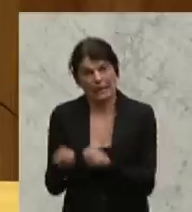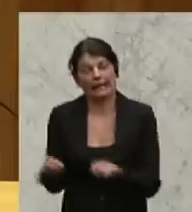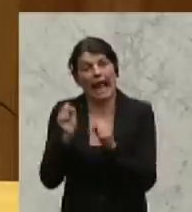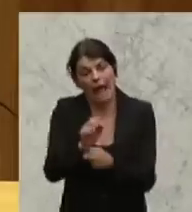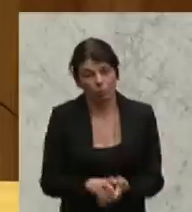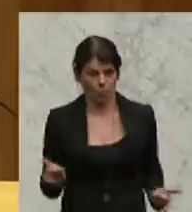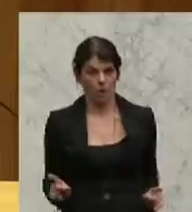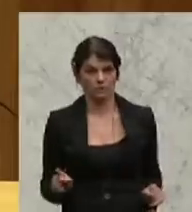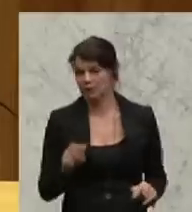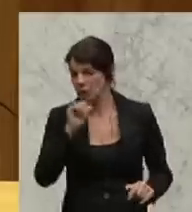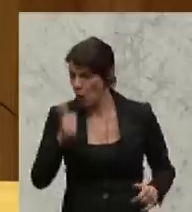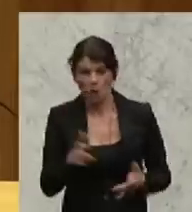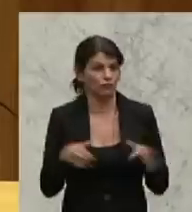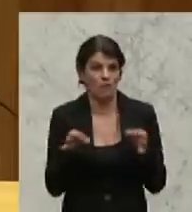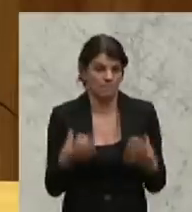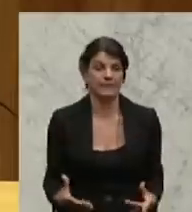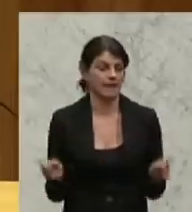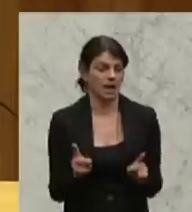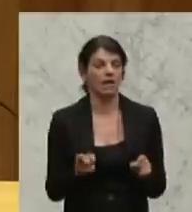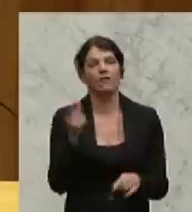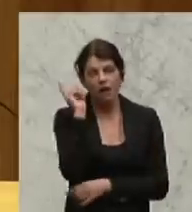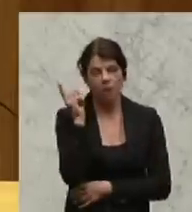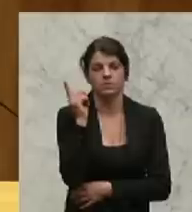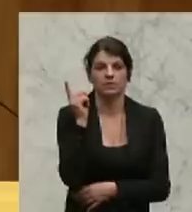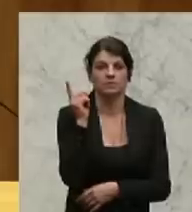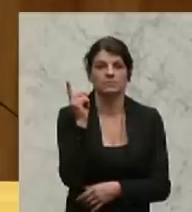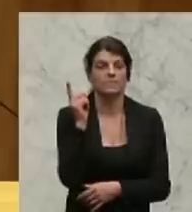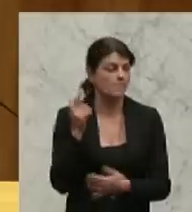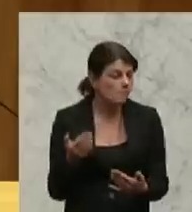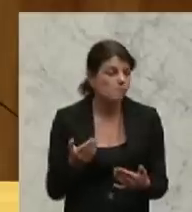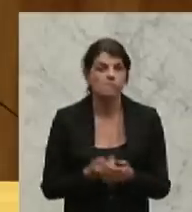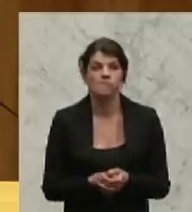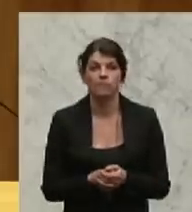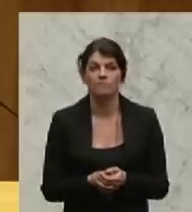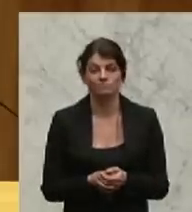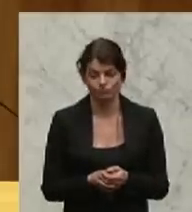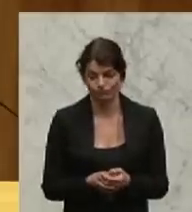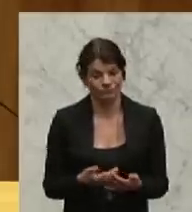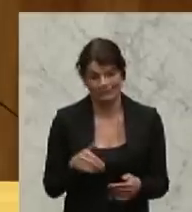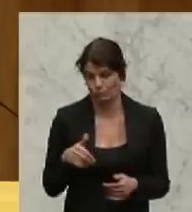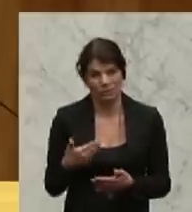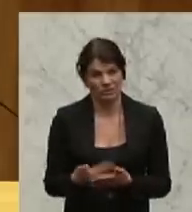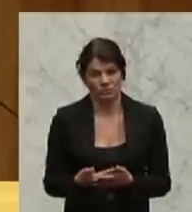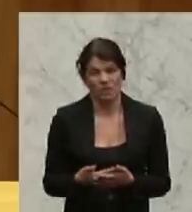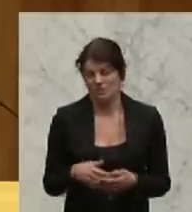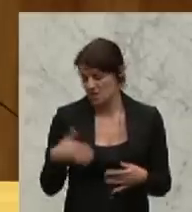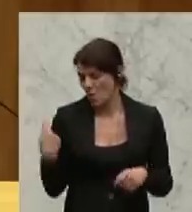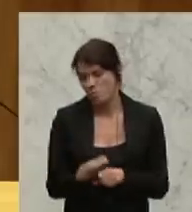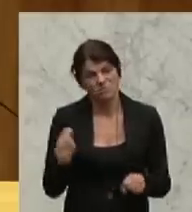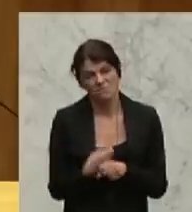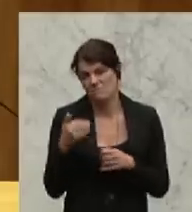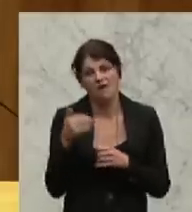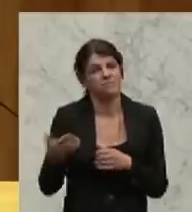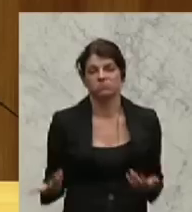ist noch nicht der Schlimmste eingetreten. Allerdings wird es so oder so Milliarden kosten und es geht jetzt nur mehr darum,